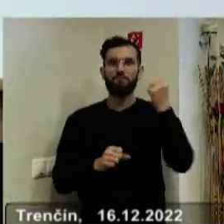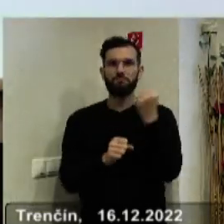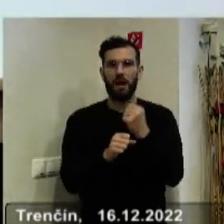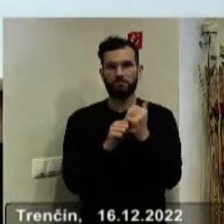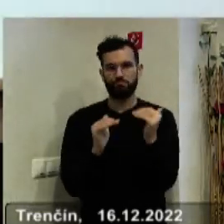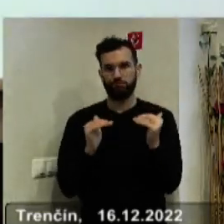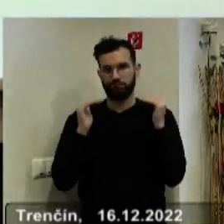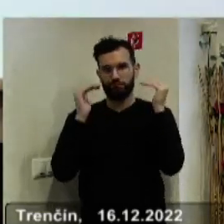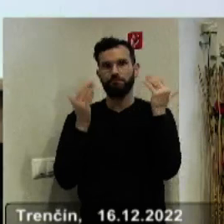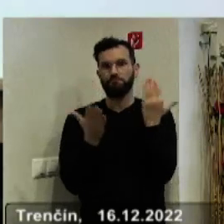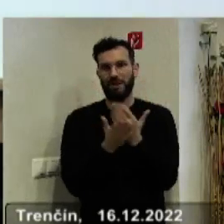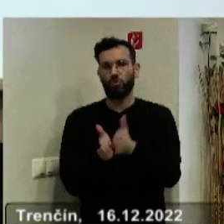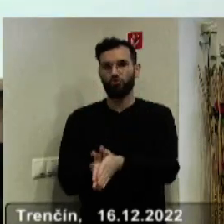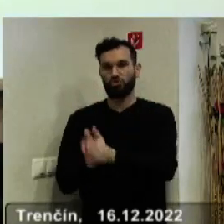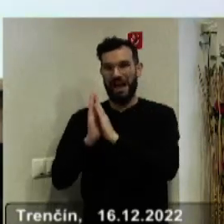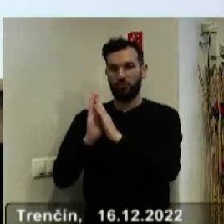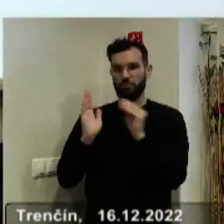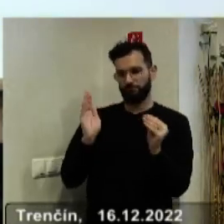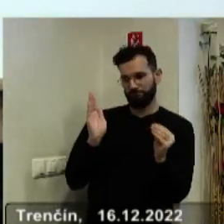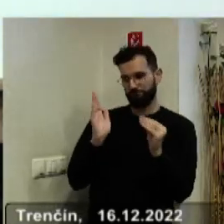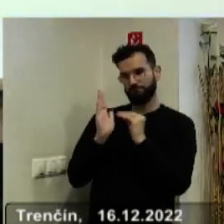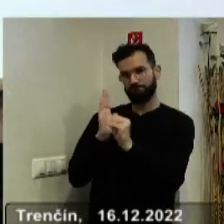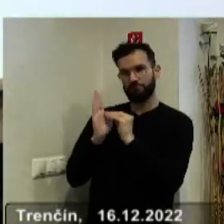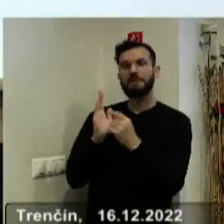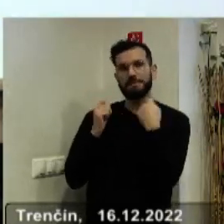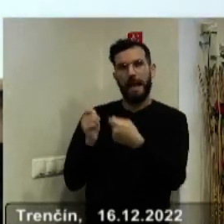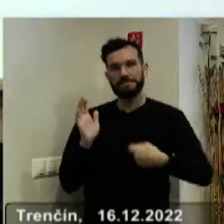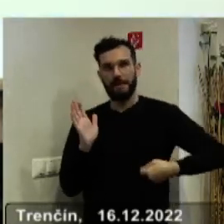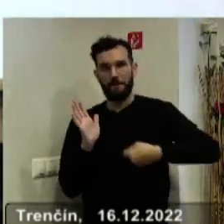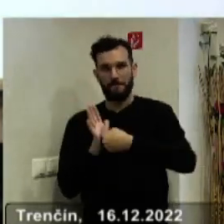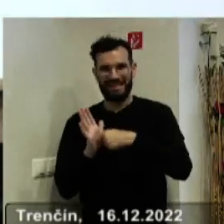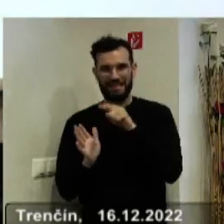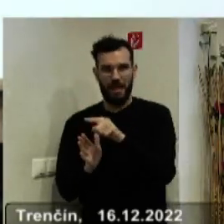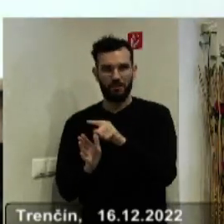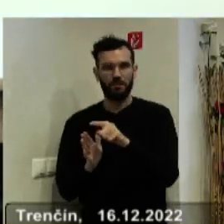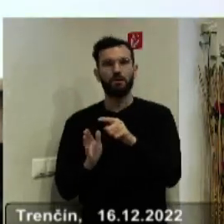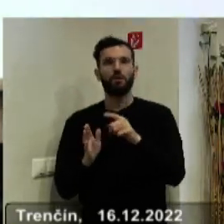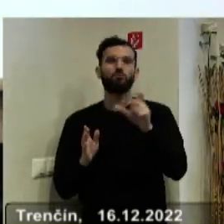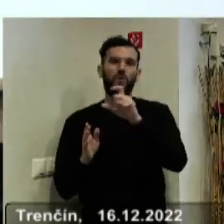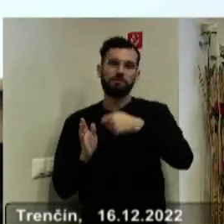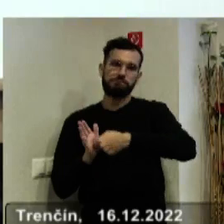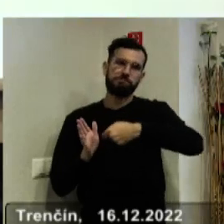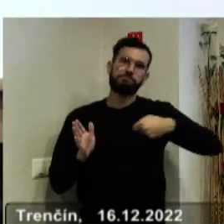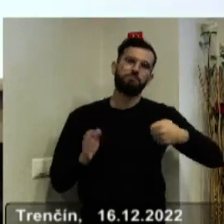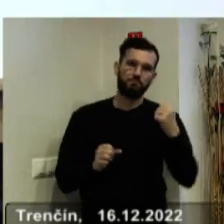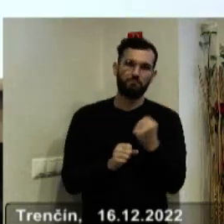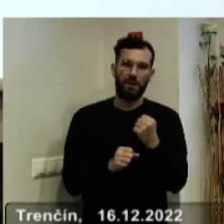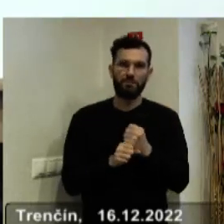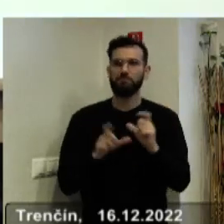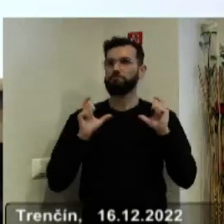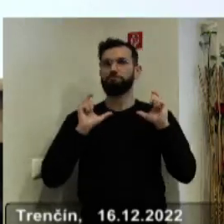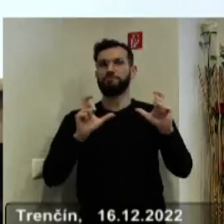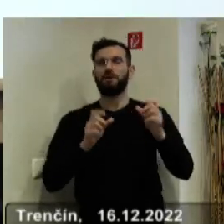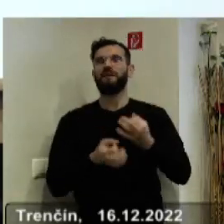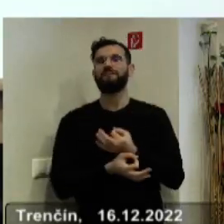ktoré vieme premietnúť do žiadosti o príspevok v rámci plánu obnovy a takisto kvôli dlhšej realizácii, keďže tuto nás zabrzdili